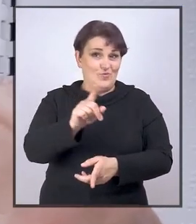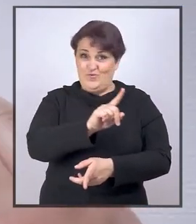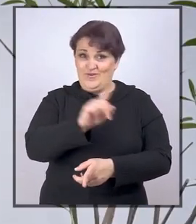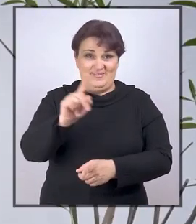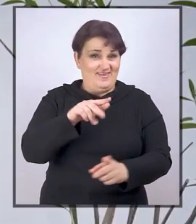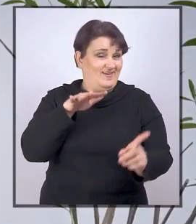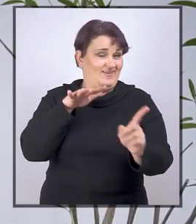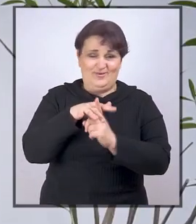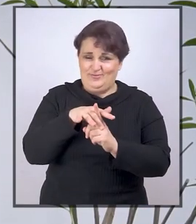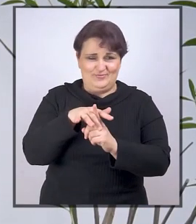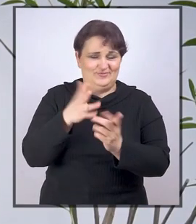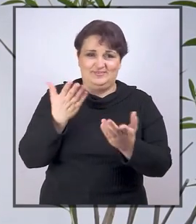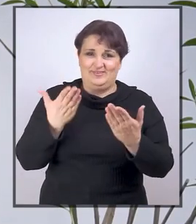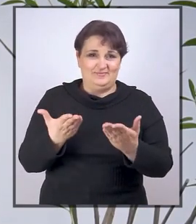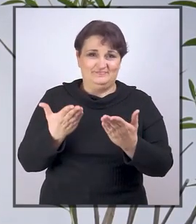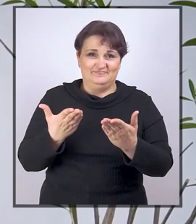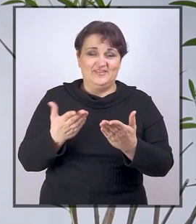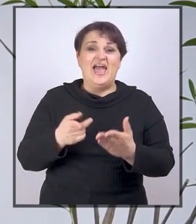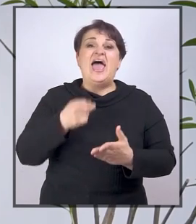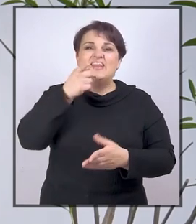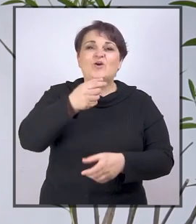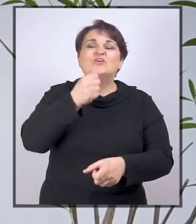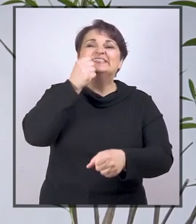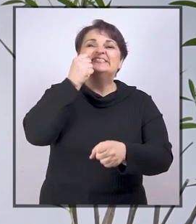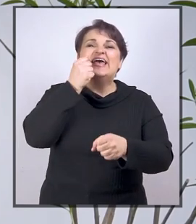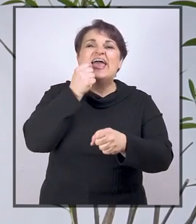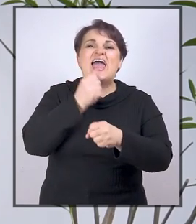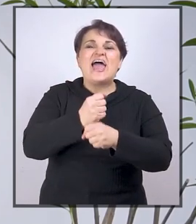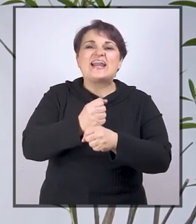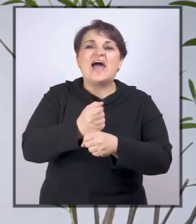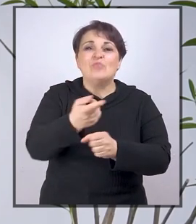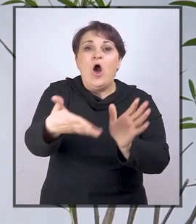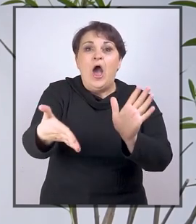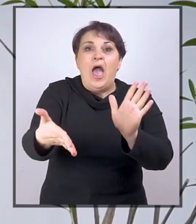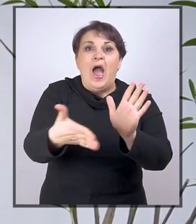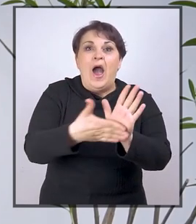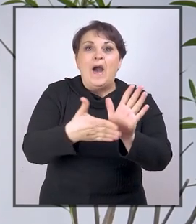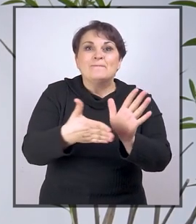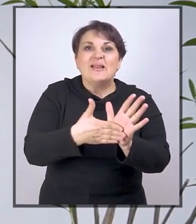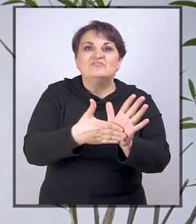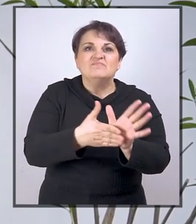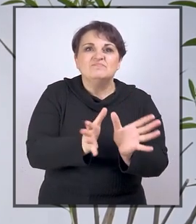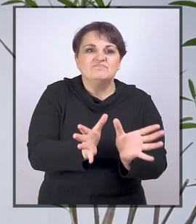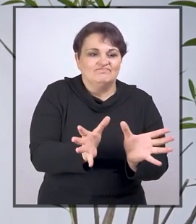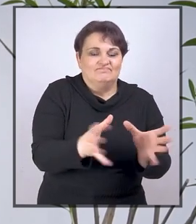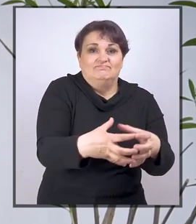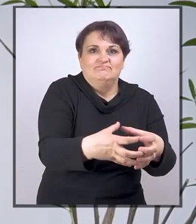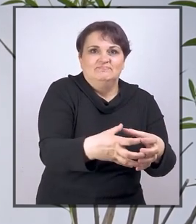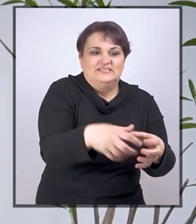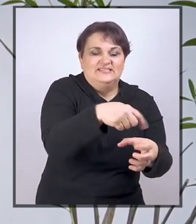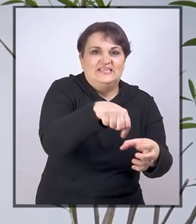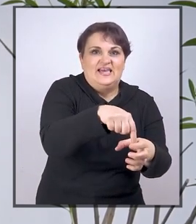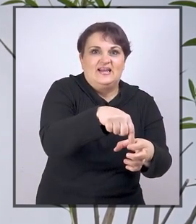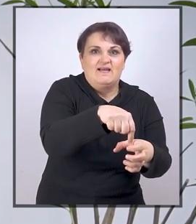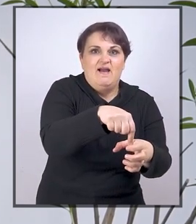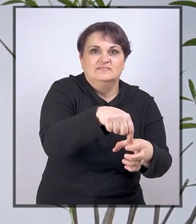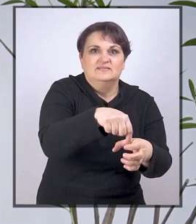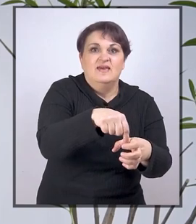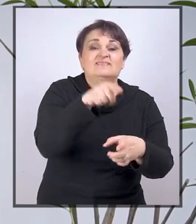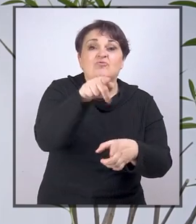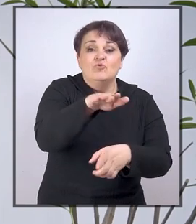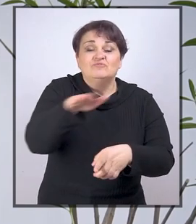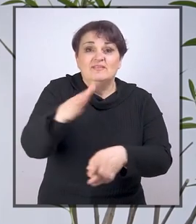To ne da nije inkluzija, nego se radi o klasičnom primjeru segregacije,